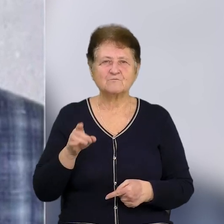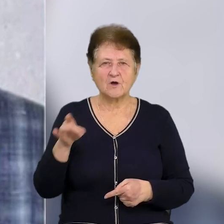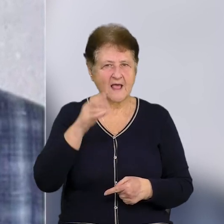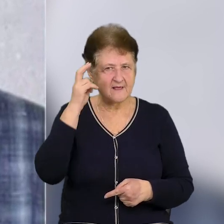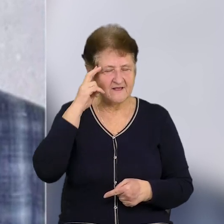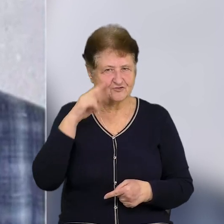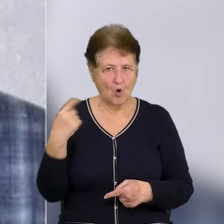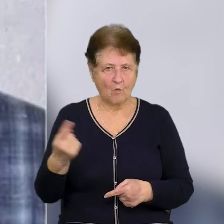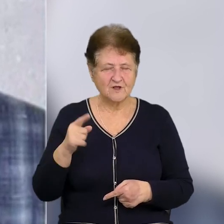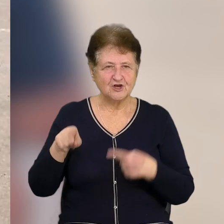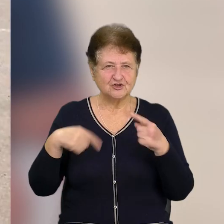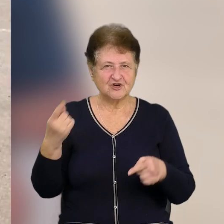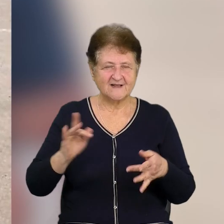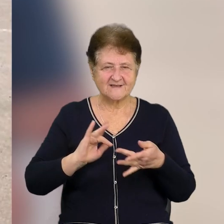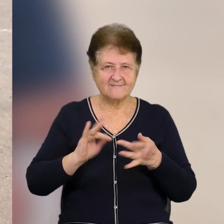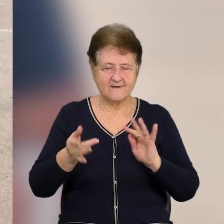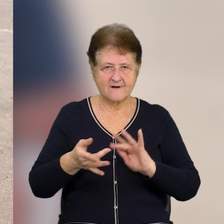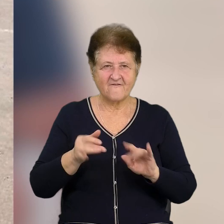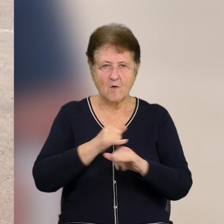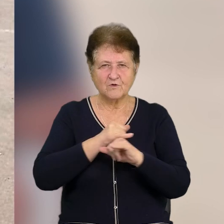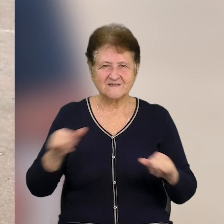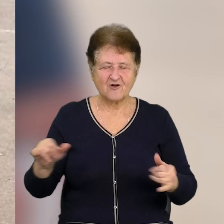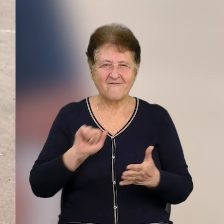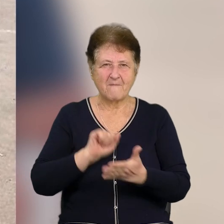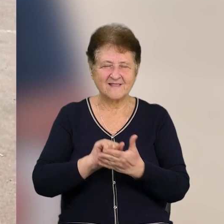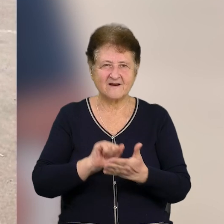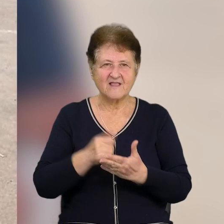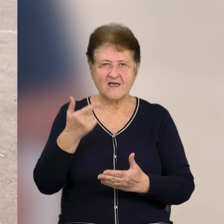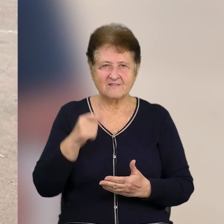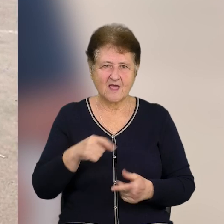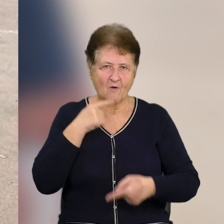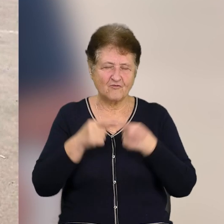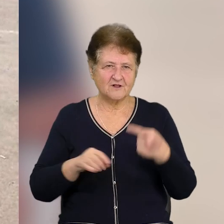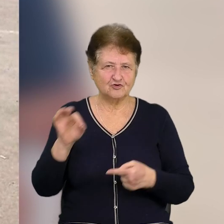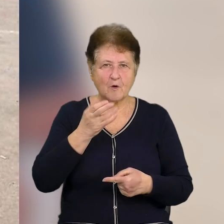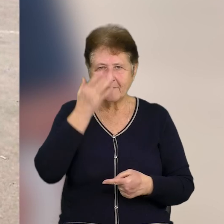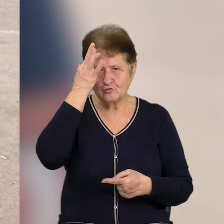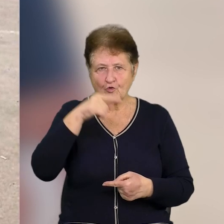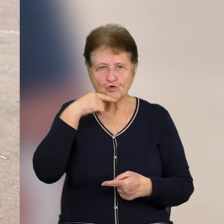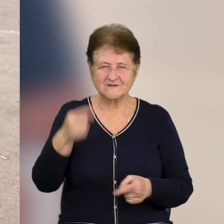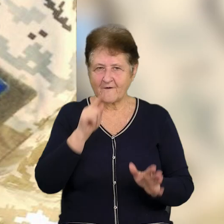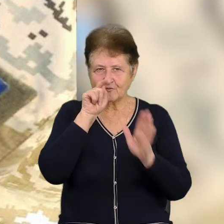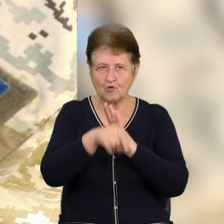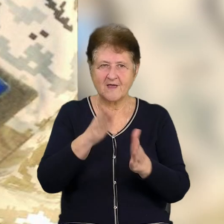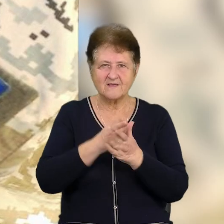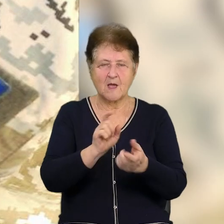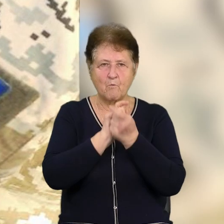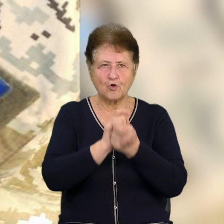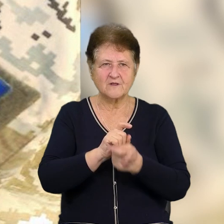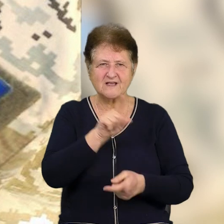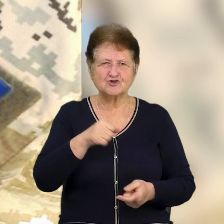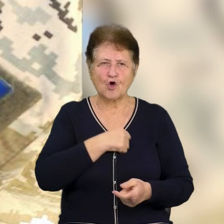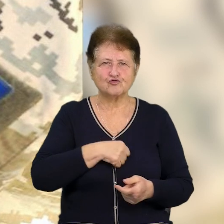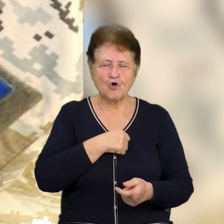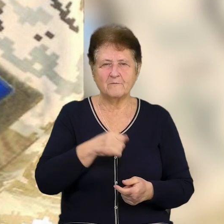Київської області через інтернет-месенджер поширював матеріали, де йшлося про те, що метою російського вторгнення є боротьба зі злом та